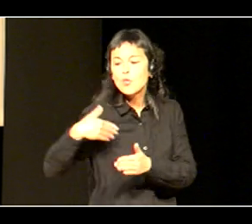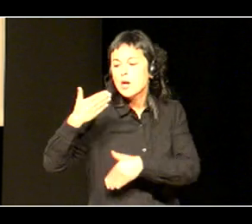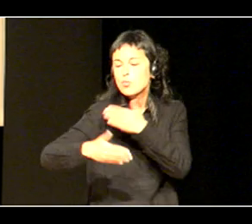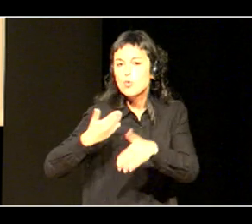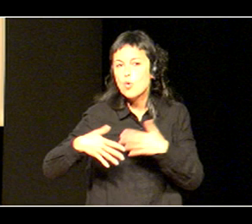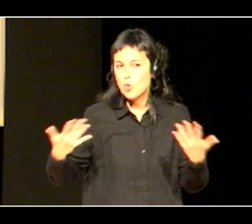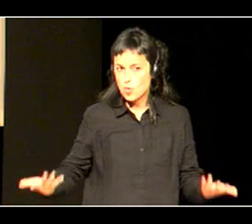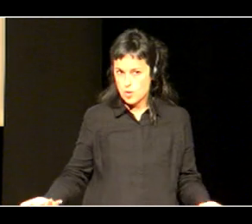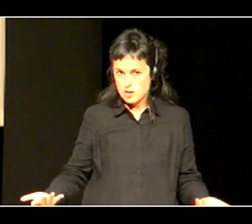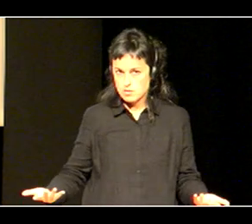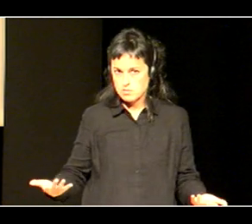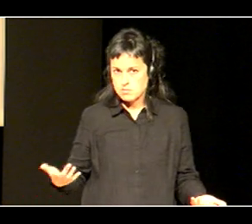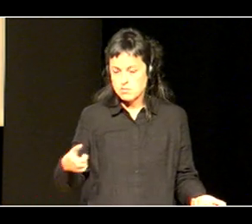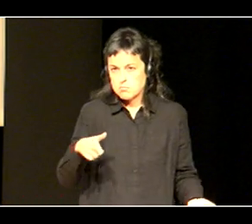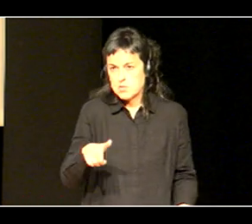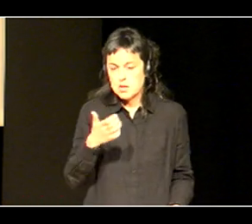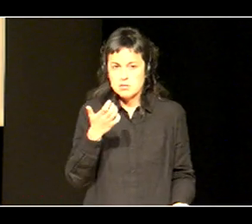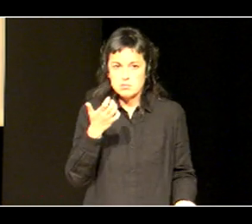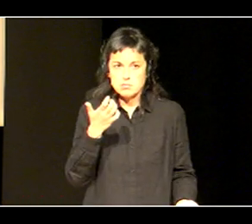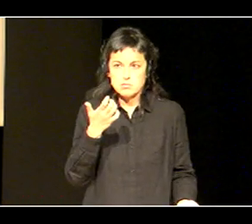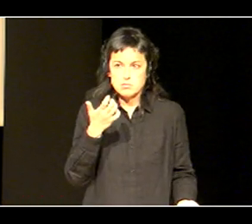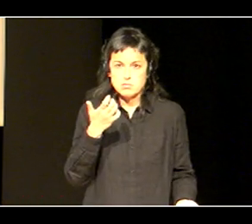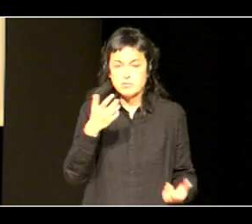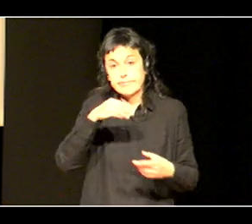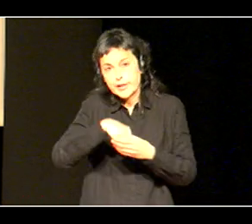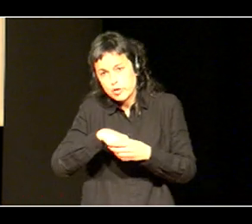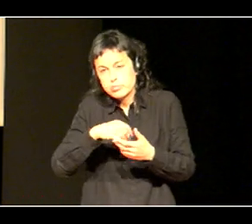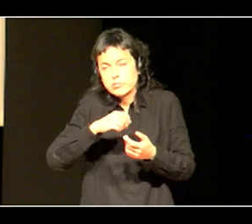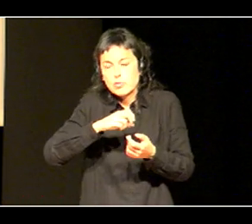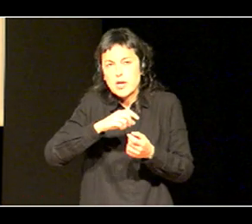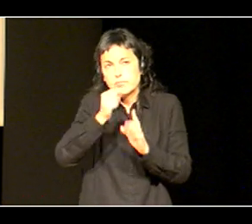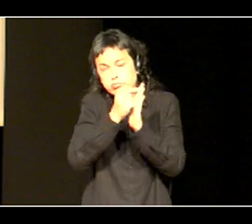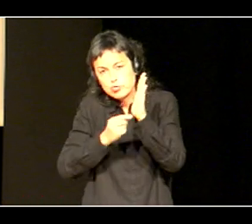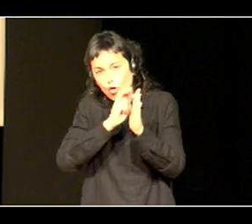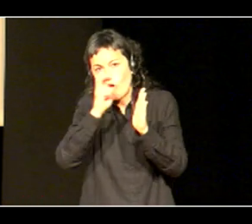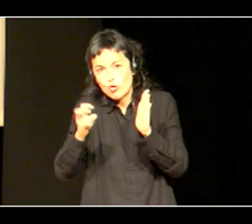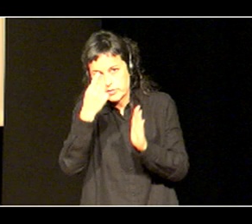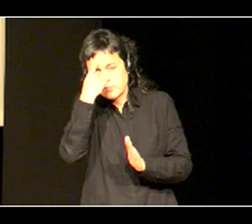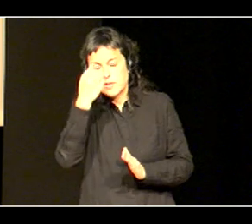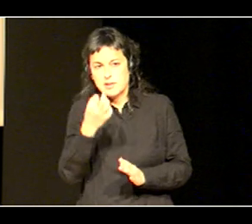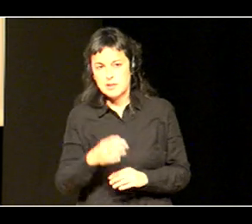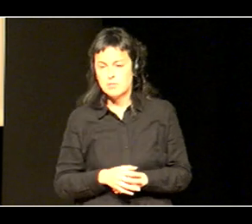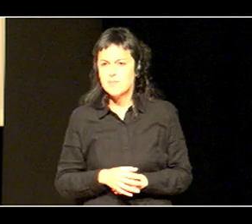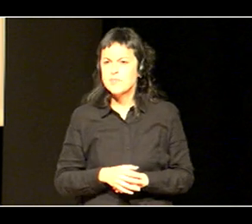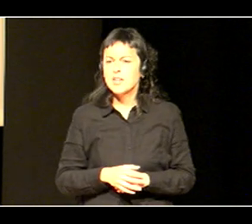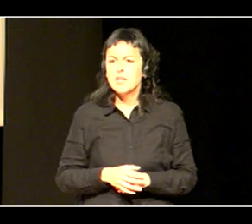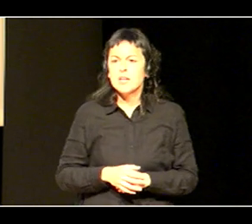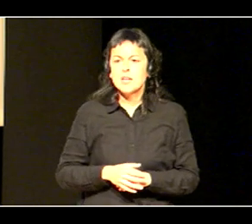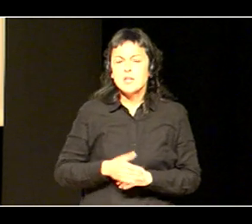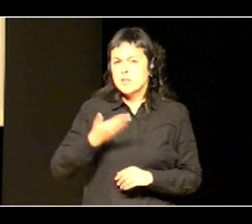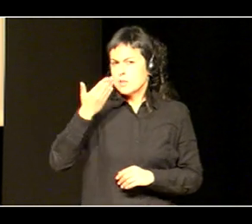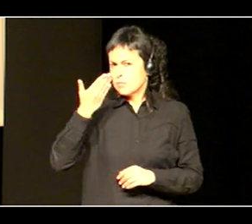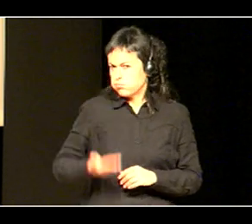jarri ditzakegu, hainbat, zera, aldagai bebai, oso importantia da, eta hori, errepikatzen dugu, eta entzuten duzu